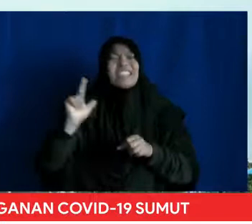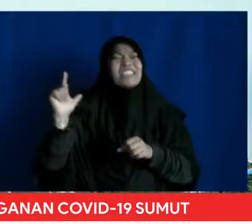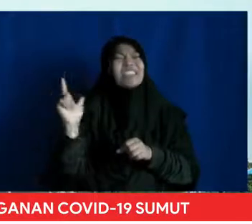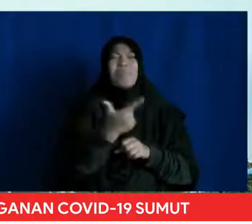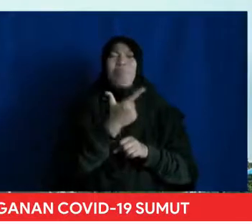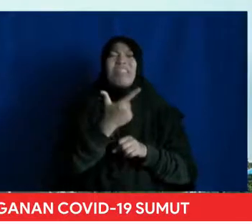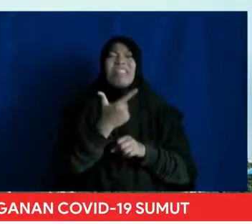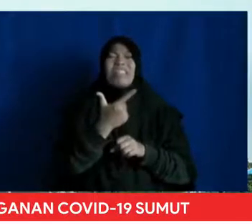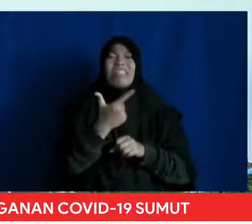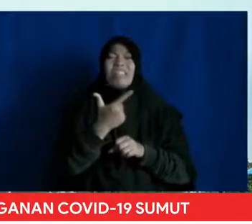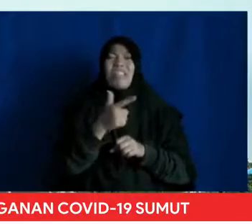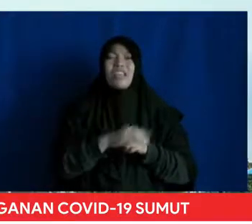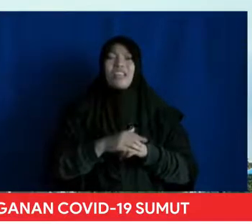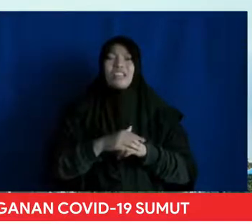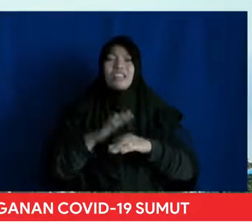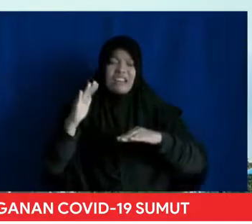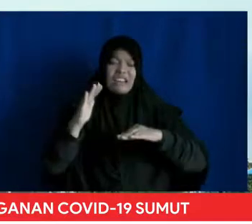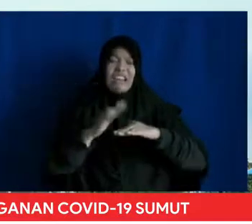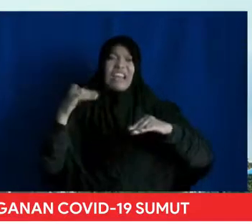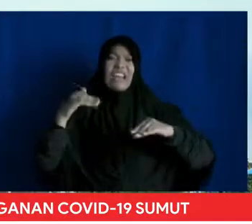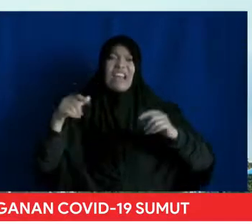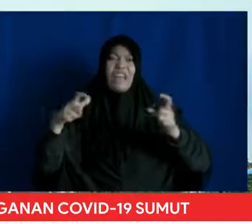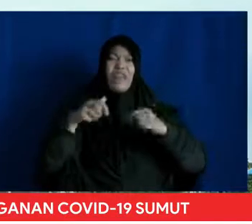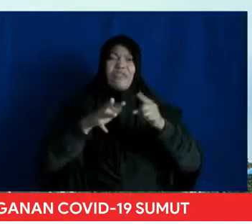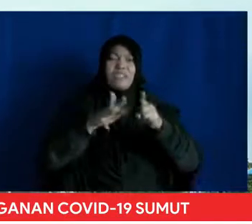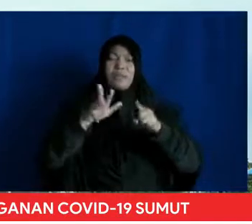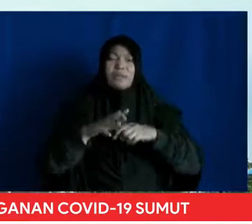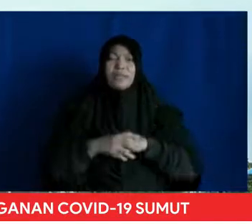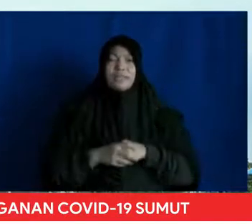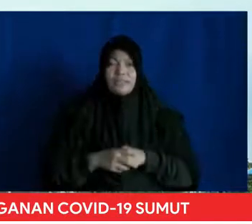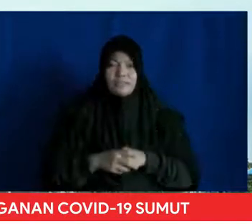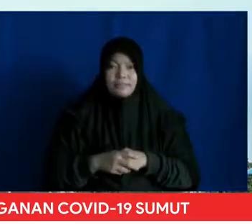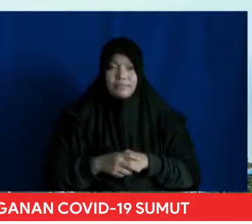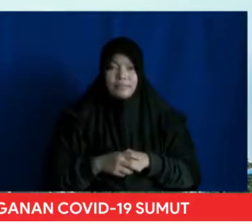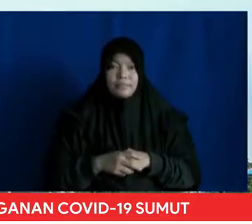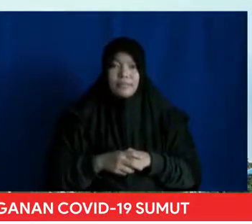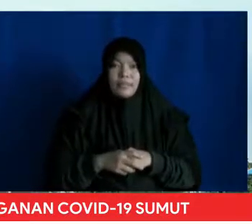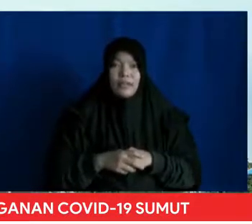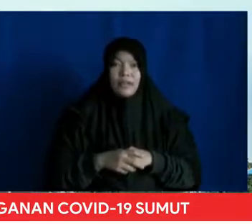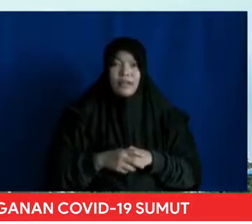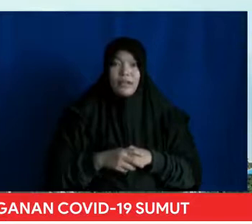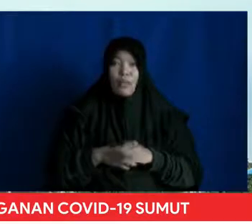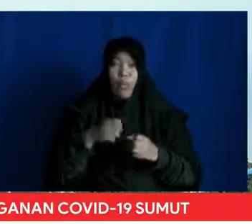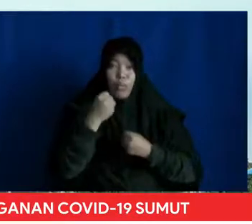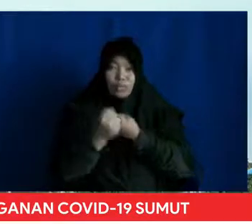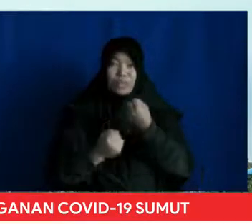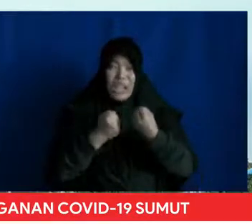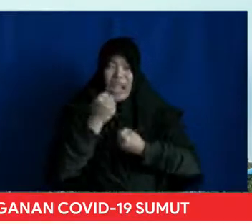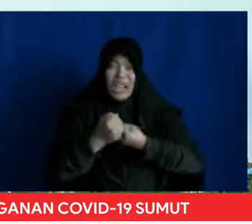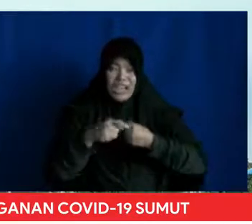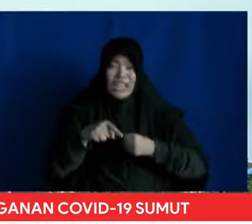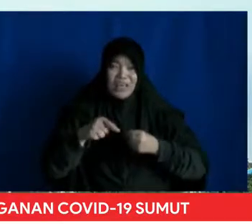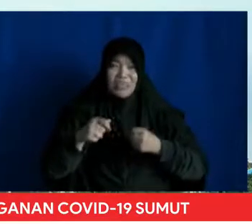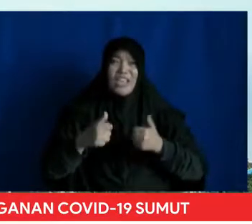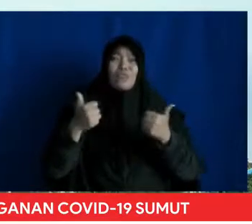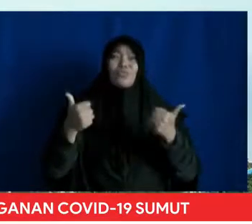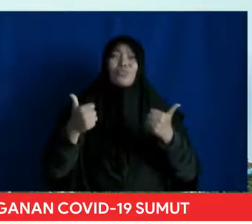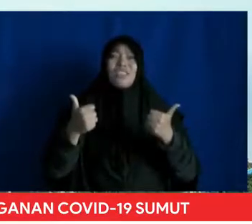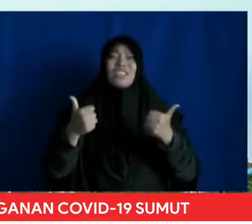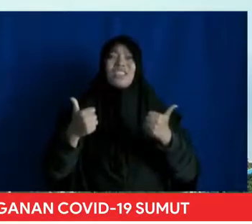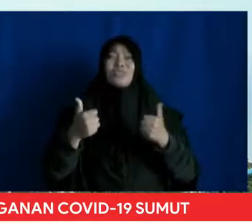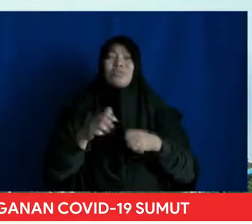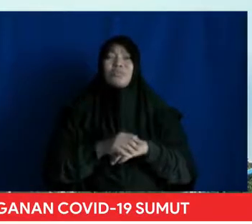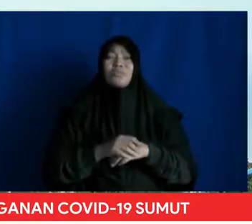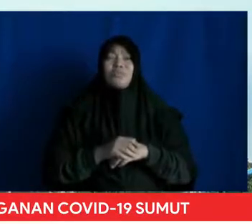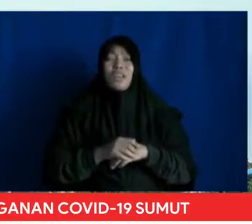terinfeksi COVID-19 Saudara-saudara sekalian Keberhasilan upaya ini sangat tergantung Pada peran serta masyarakat